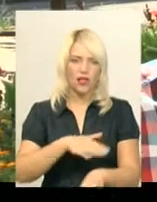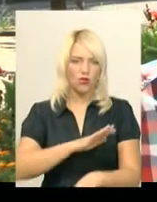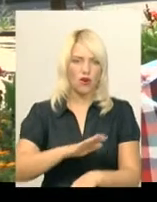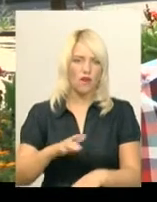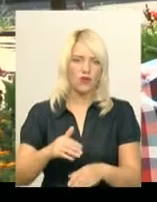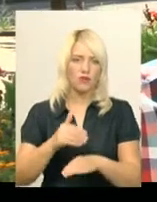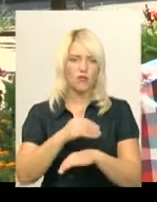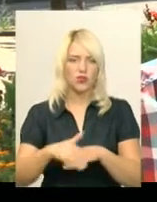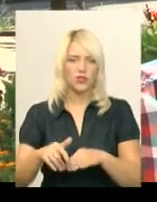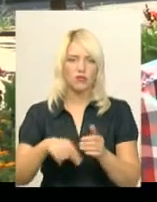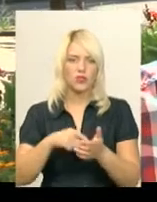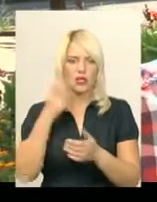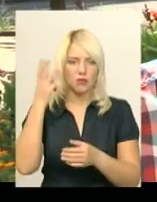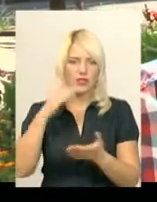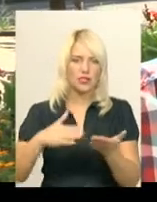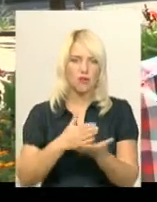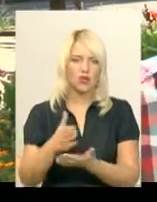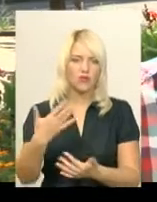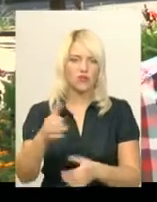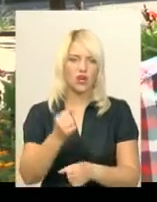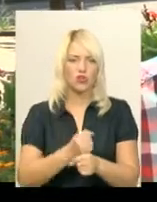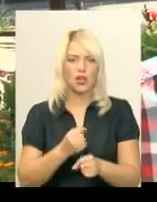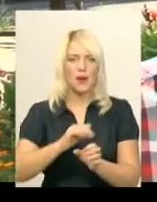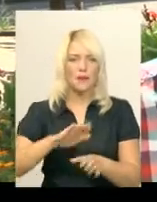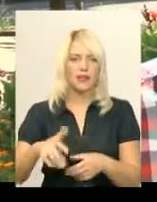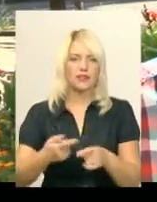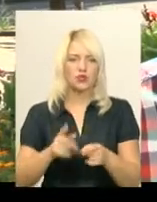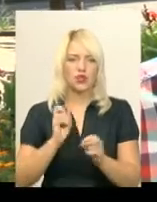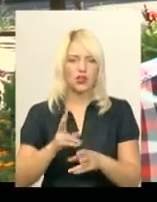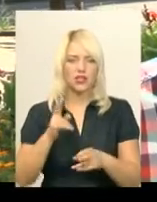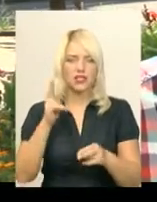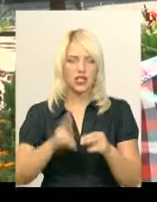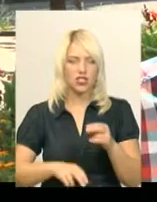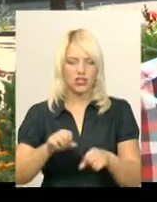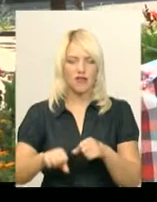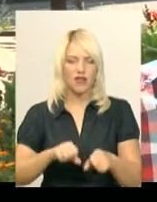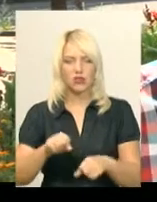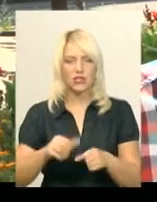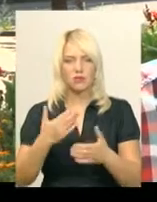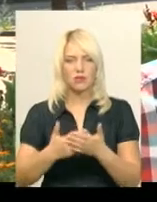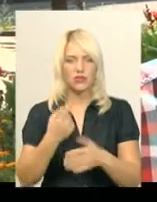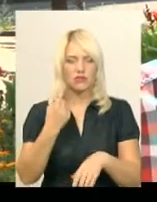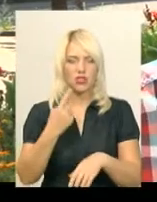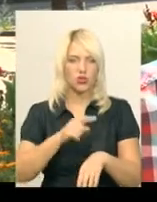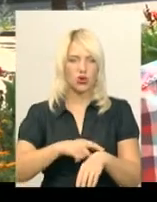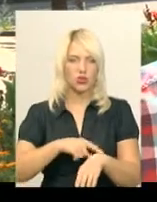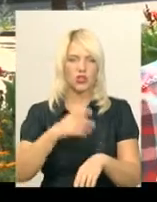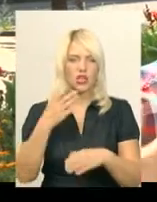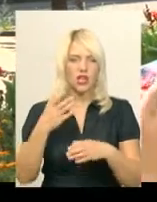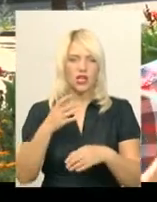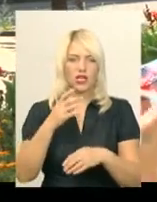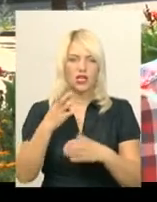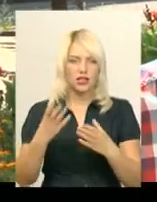вулицями міста Хмельницького маршрут вже розроблений. Після того, як велозаїзд закінчиться, орієнтовно о першій годині дня ми